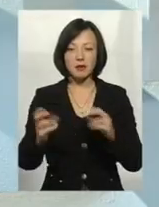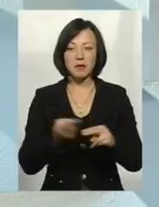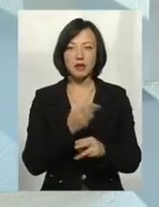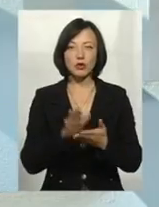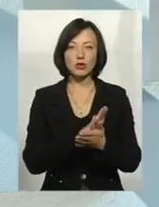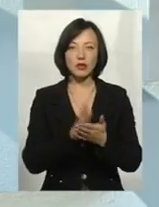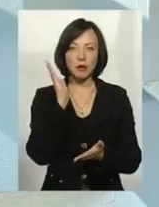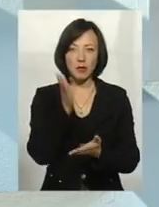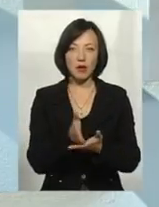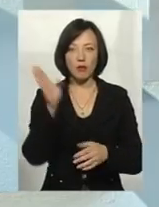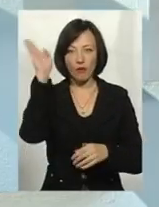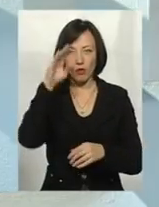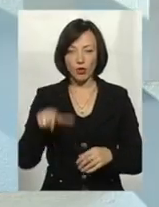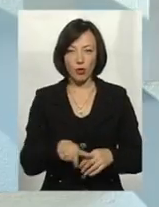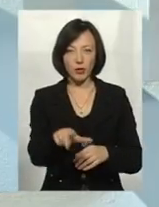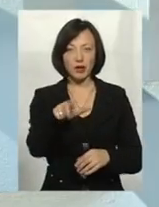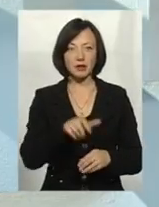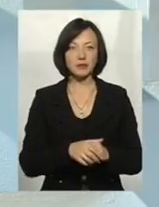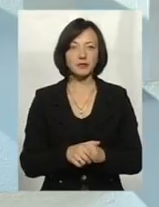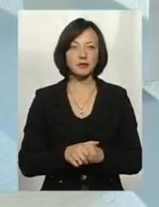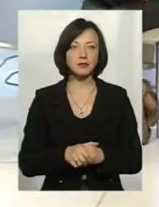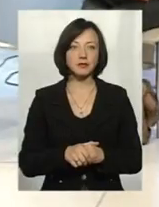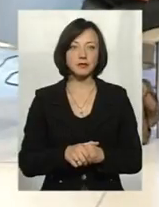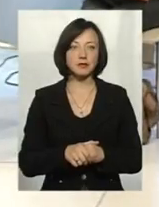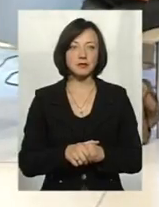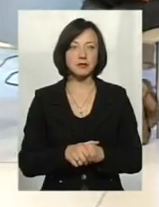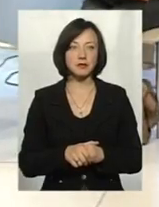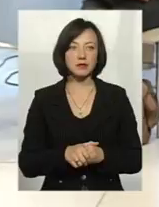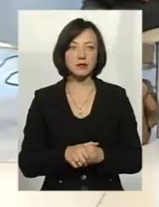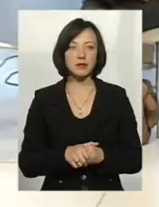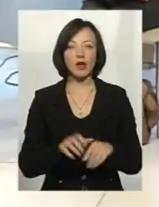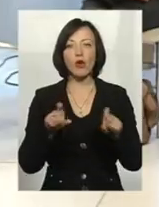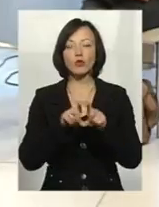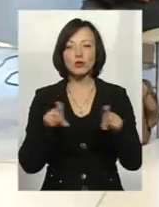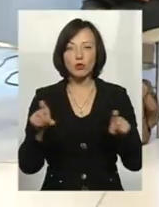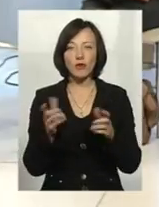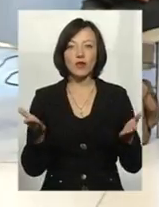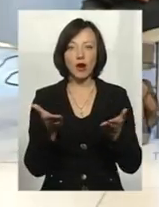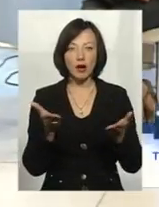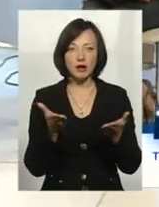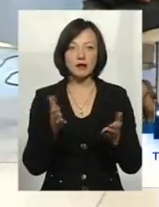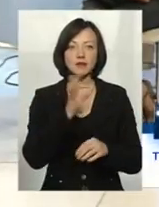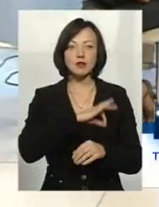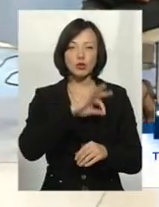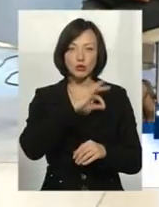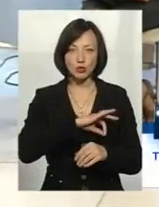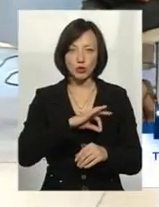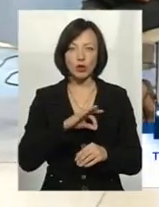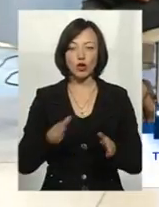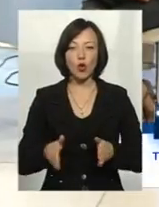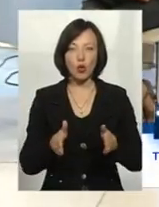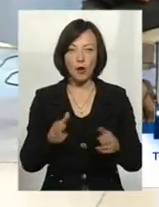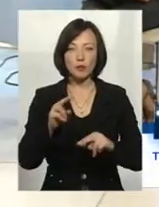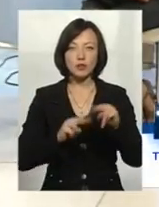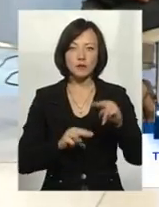очистки, напряму йдуть водні об'єкти. Тобто, установа, яка експлуатує дороги,